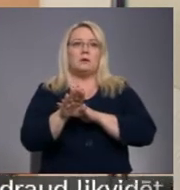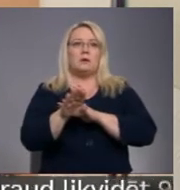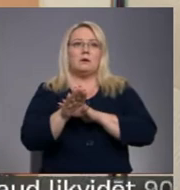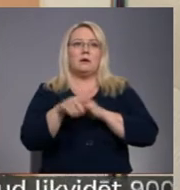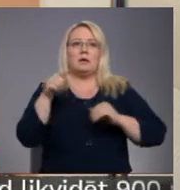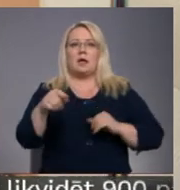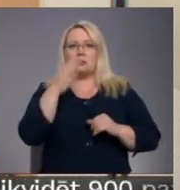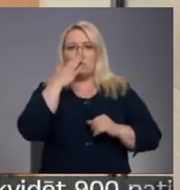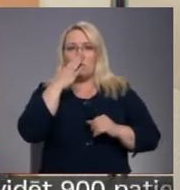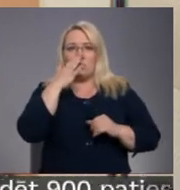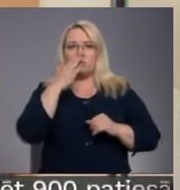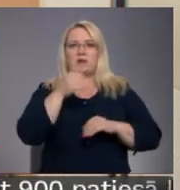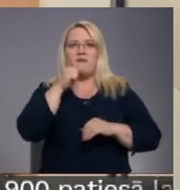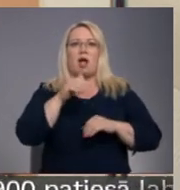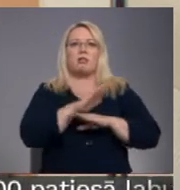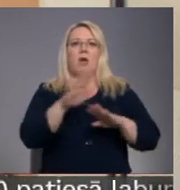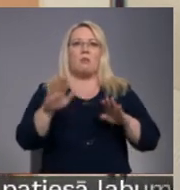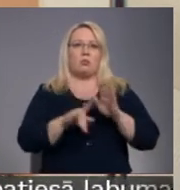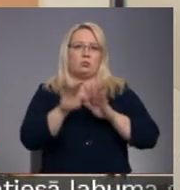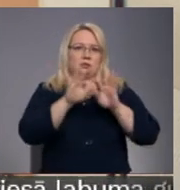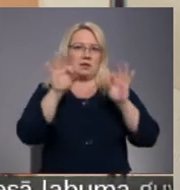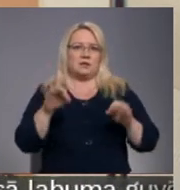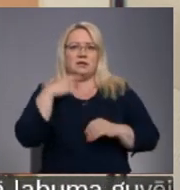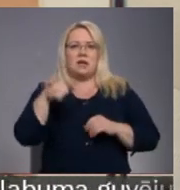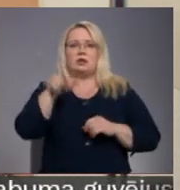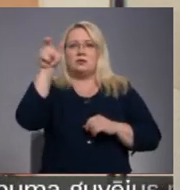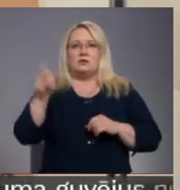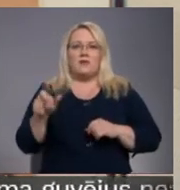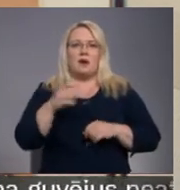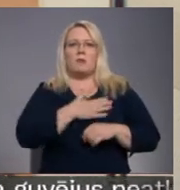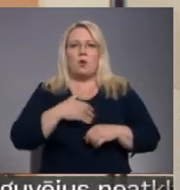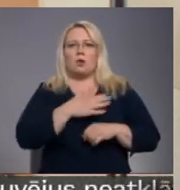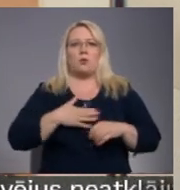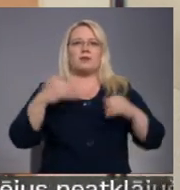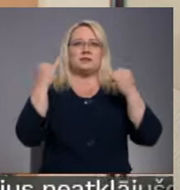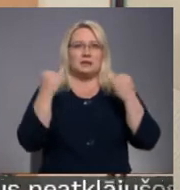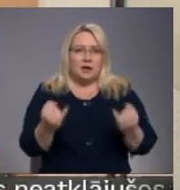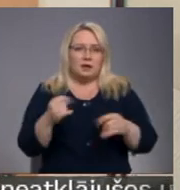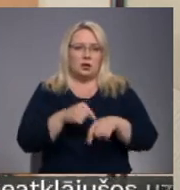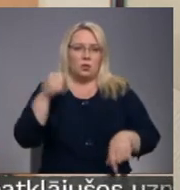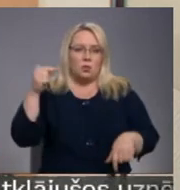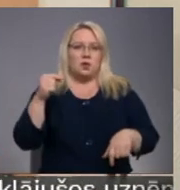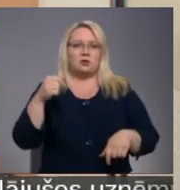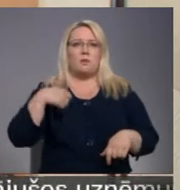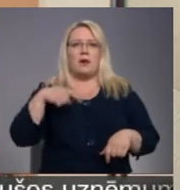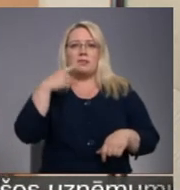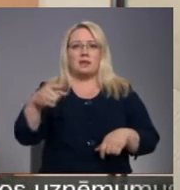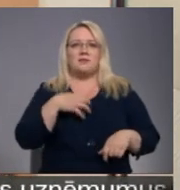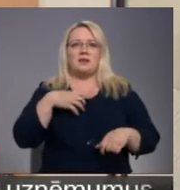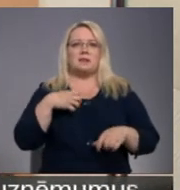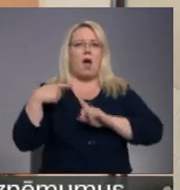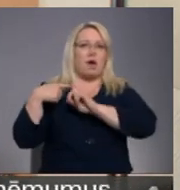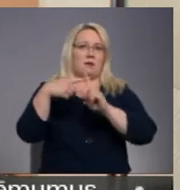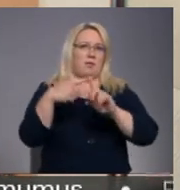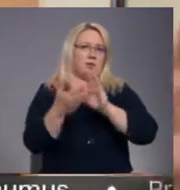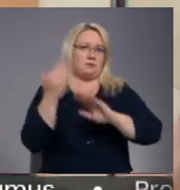Mums tas numuriņš vēl nebūtu sācies. Un es teicu, cilvēkām ir ļoti, ļoti slikti. Nu tad meitenes teica, jā, vajadzēja ātro saukt.